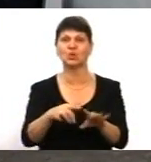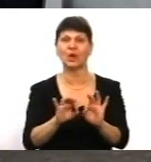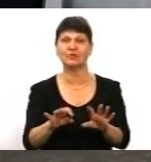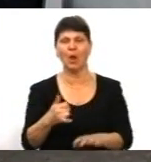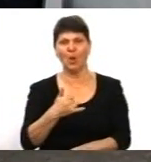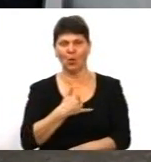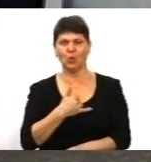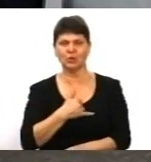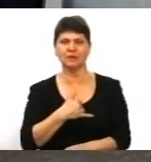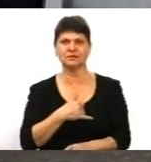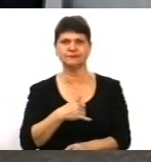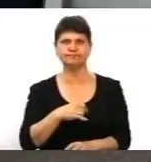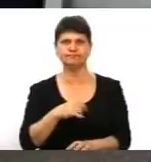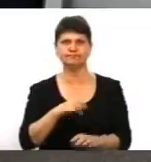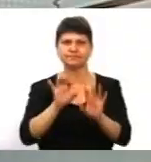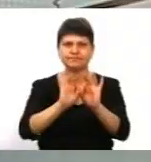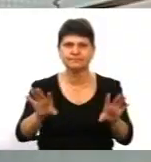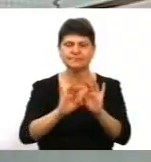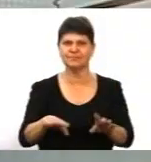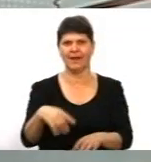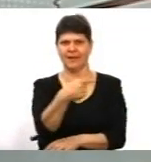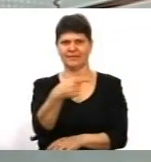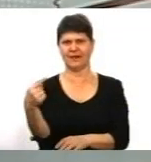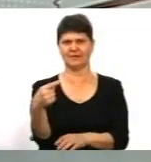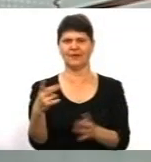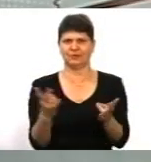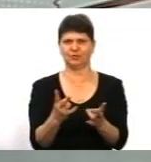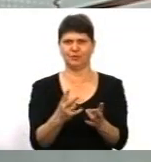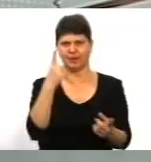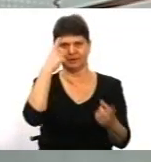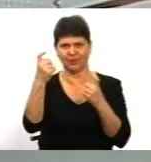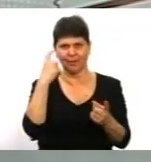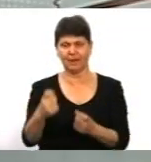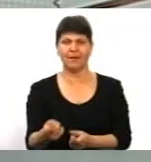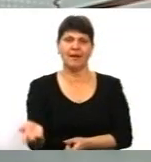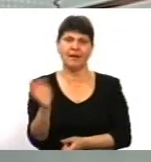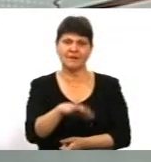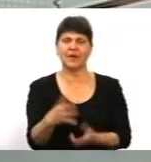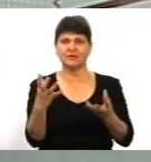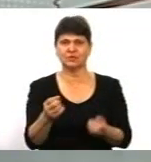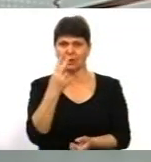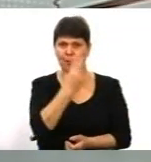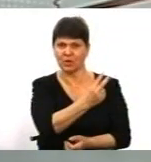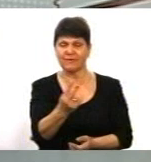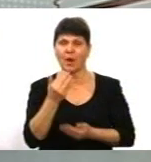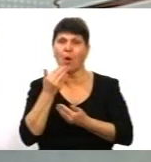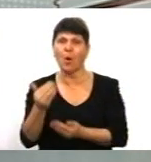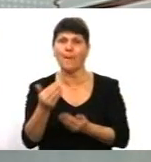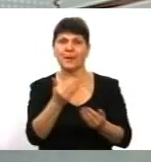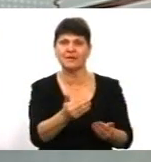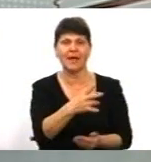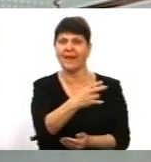сенсаційність пов'язана з негативною інформацією. І давайте ще подивимося на опитування, які провели не в